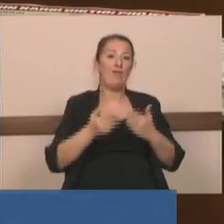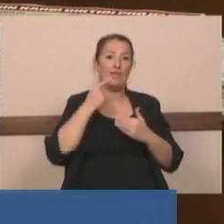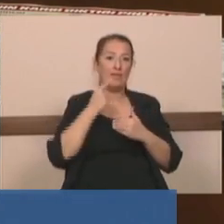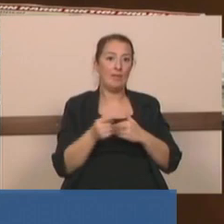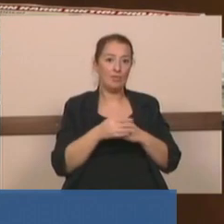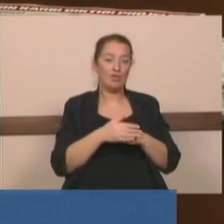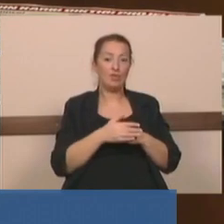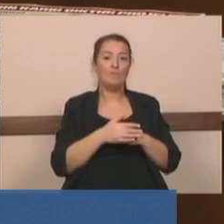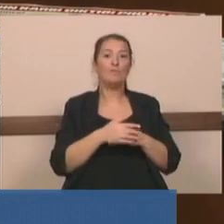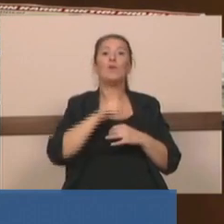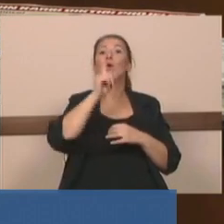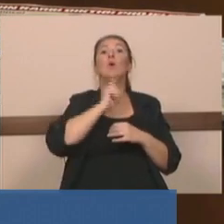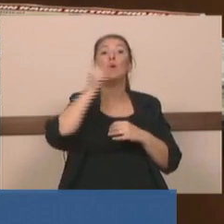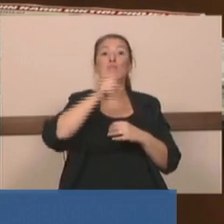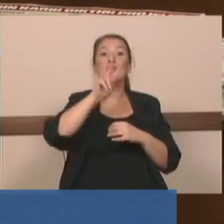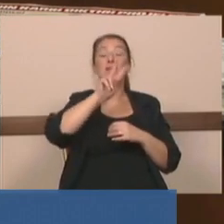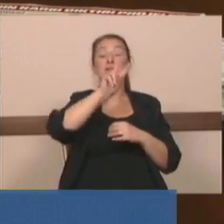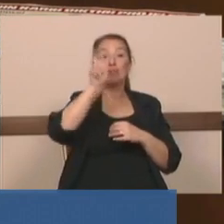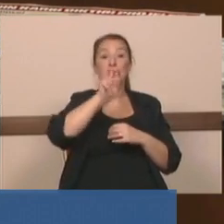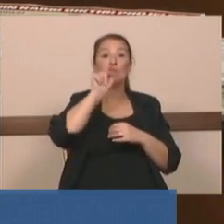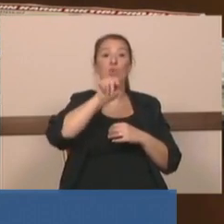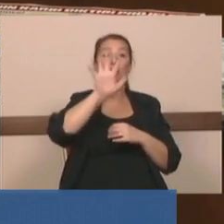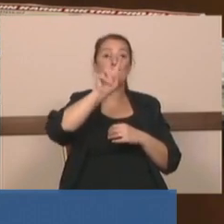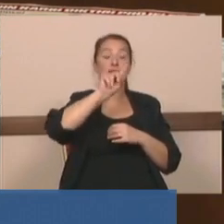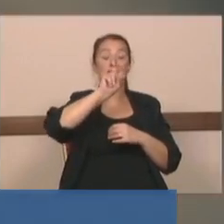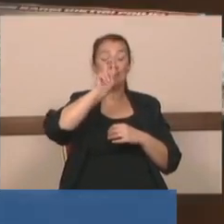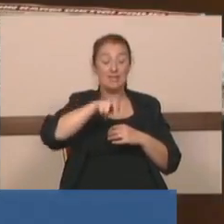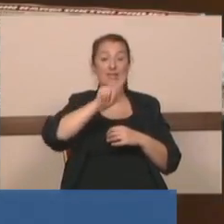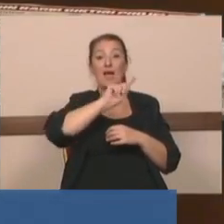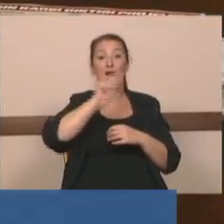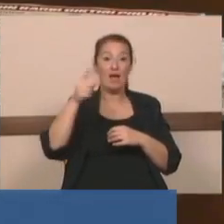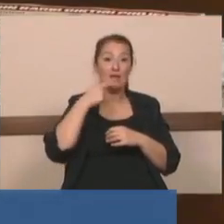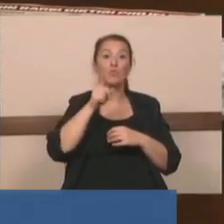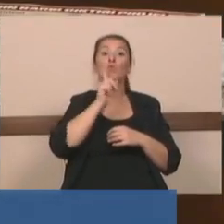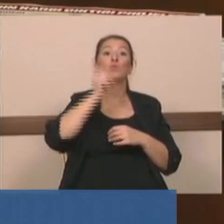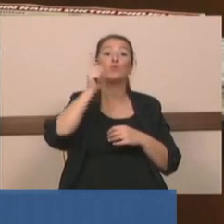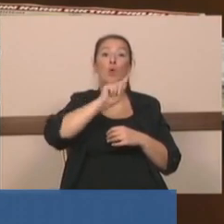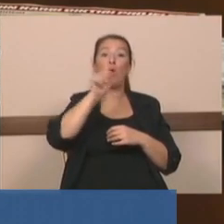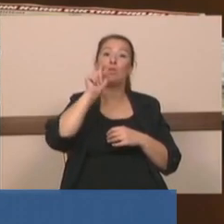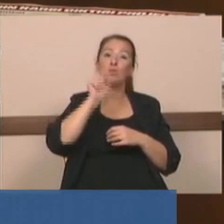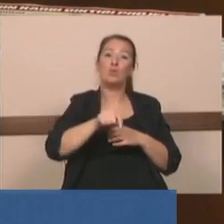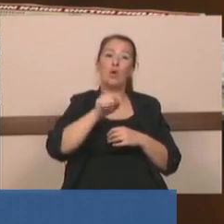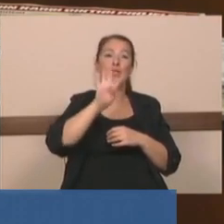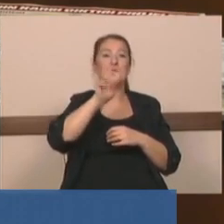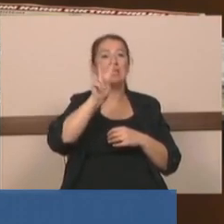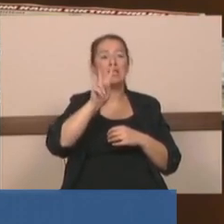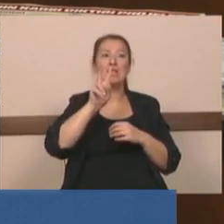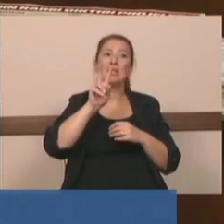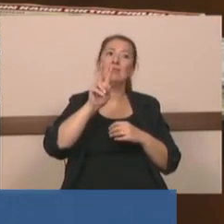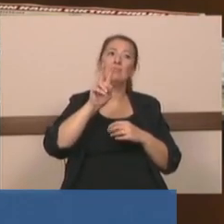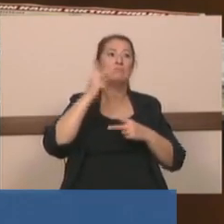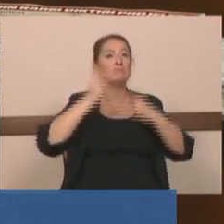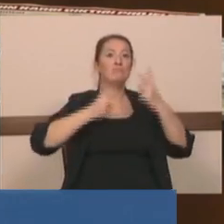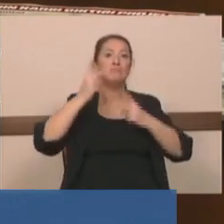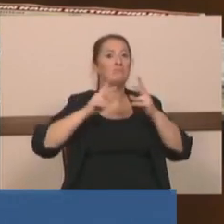Yüzde yirmi sekiz nokta elli sekiz. Hayır yüzde on nokta kırk iki şartlı desteklerim. Buyurun.